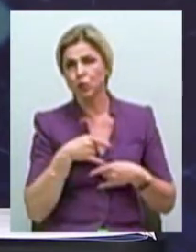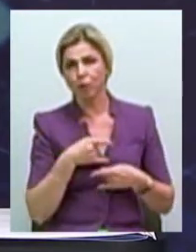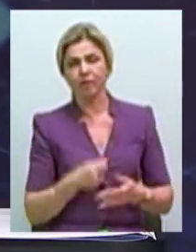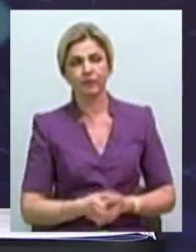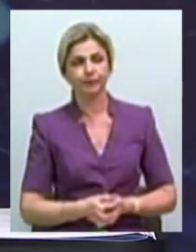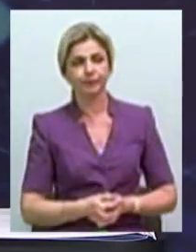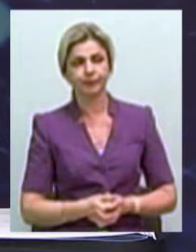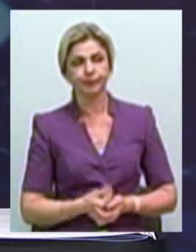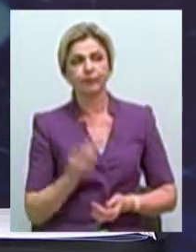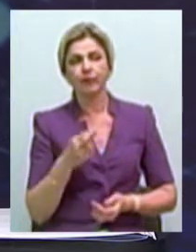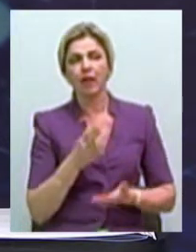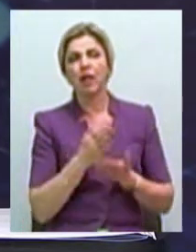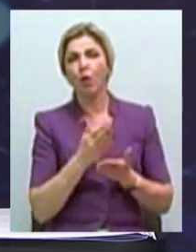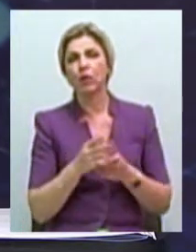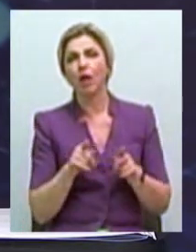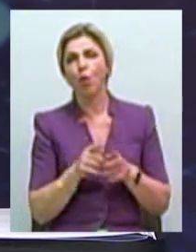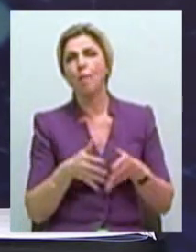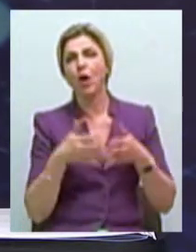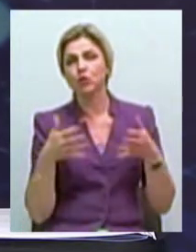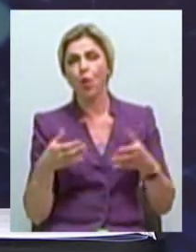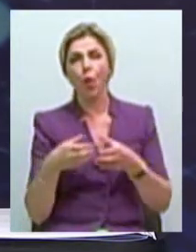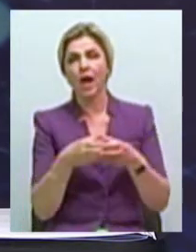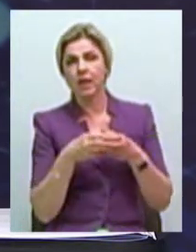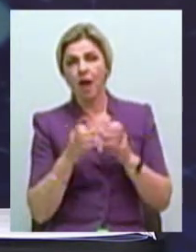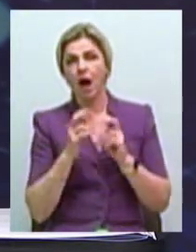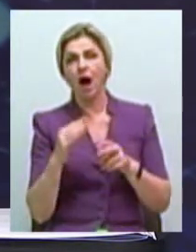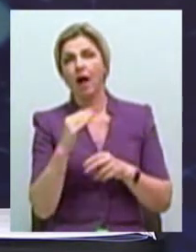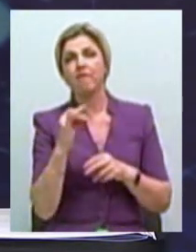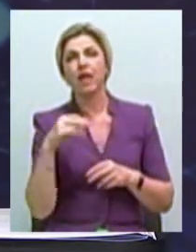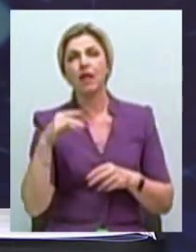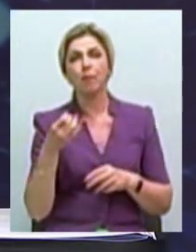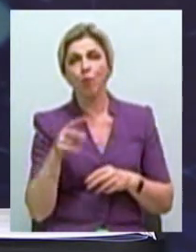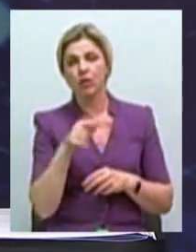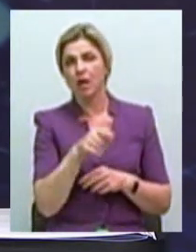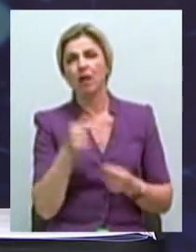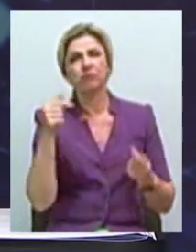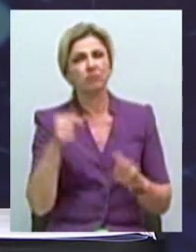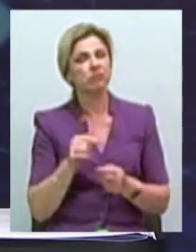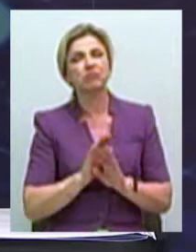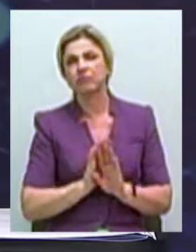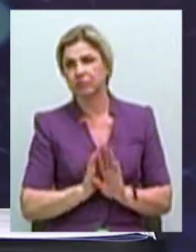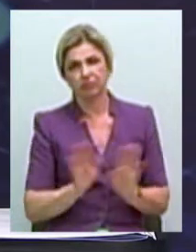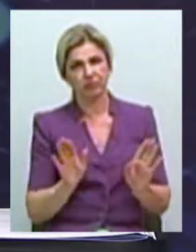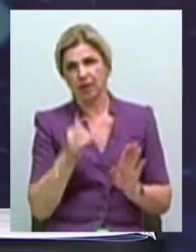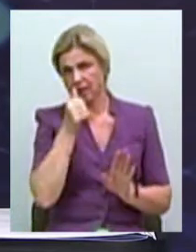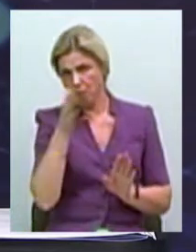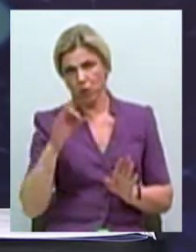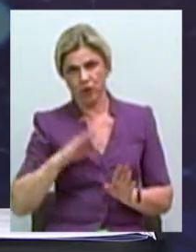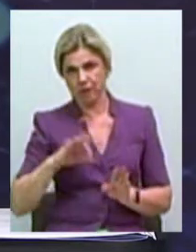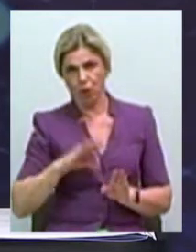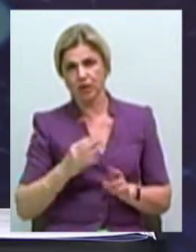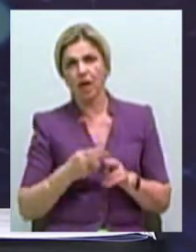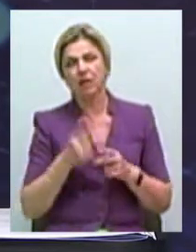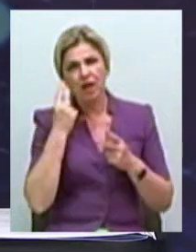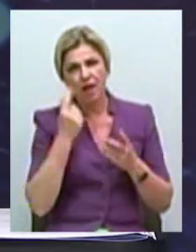для нахождения такого большого коллектива, як филармонія. Тобто це здання функціонально под филармонію не могло використовуватися. Це